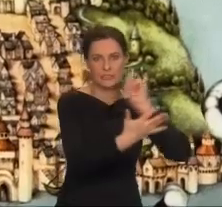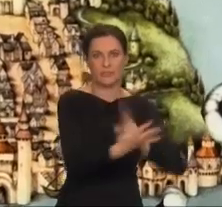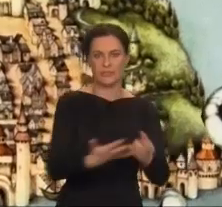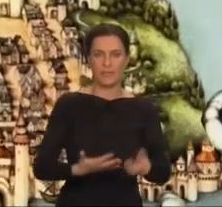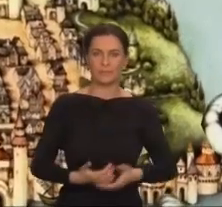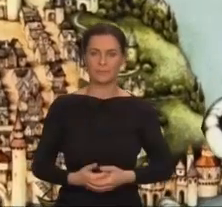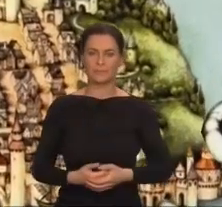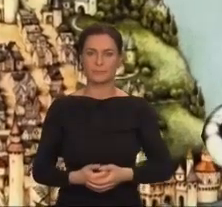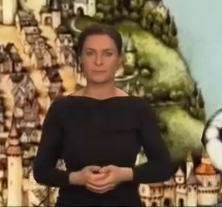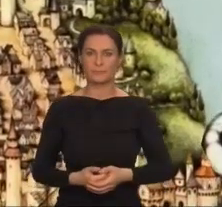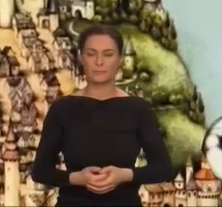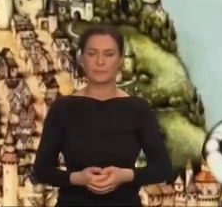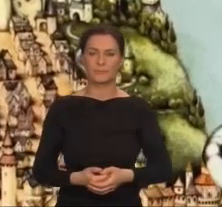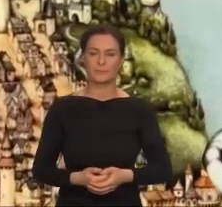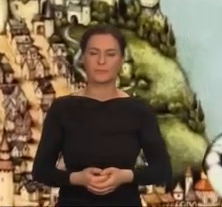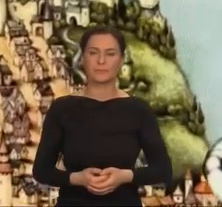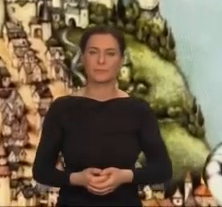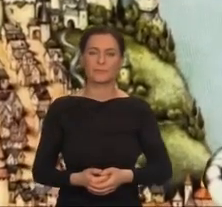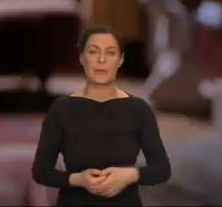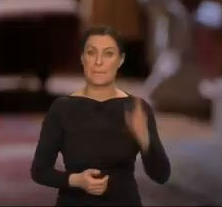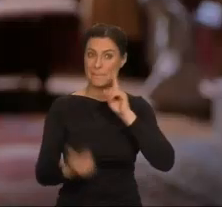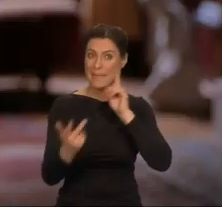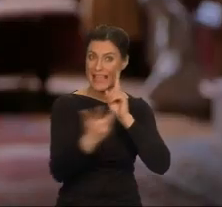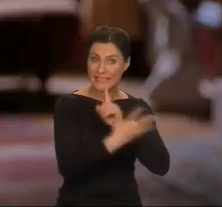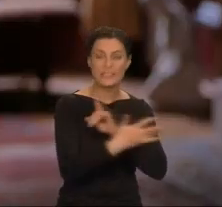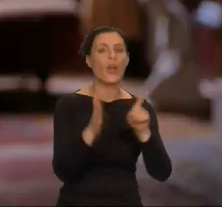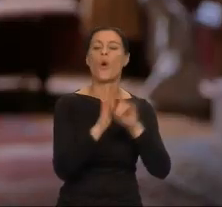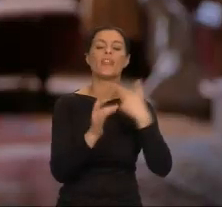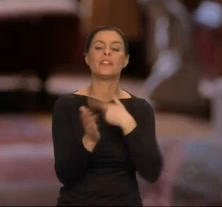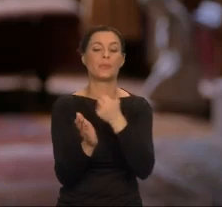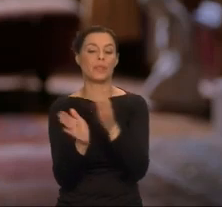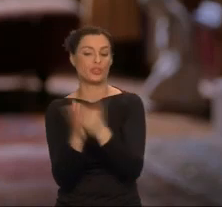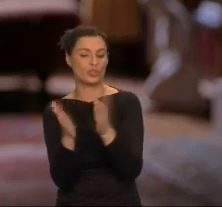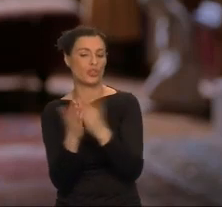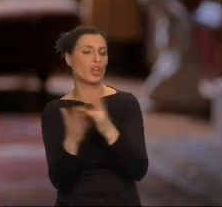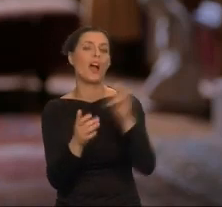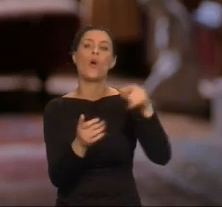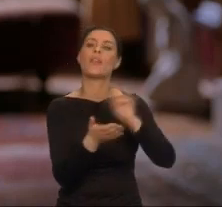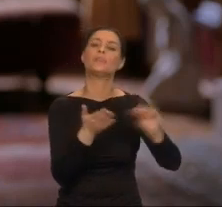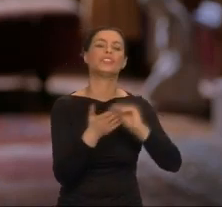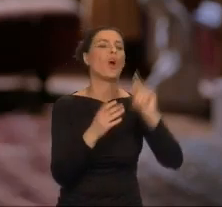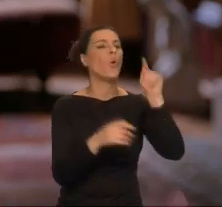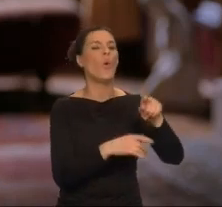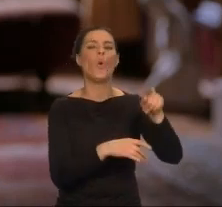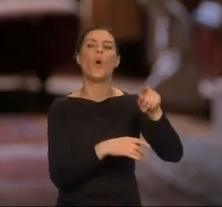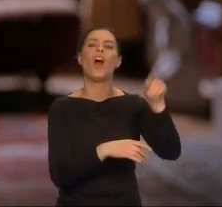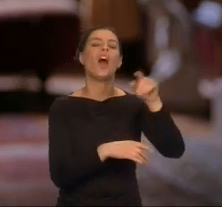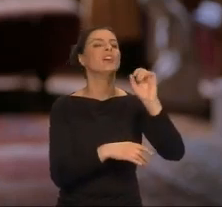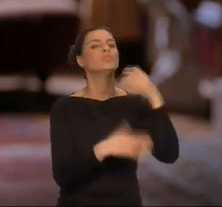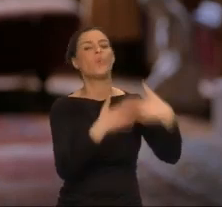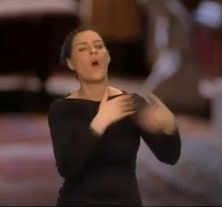W pierwszej książce mimochodem wtrąca słynne powiedzenia słaby jak babskie czary oraz